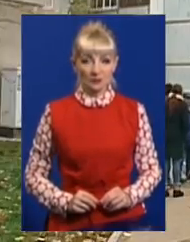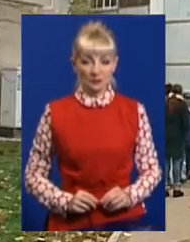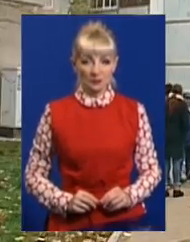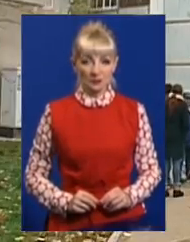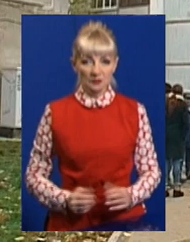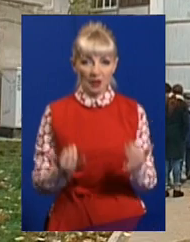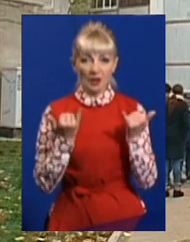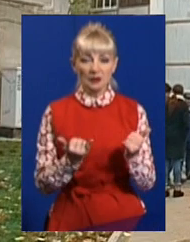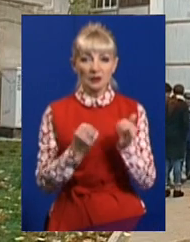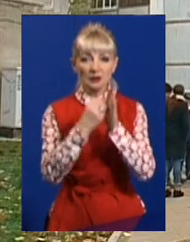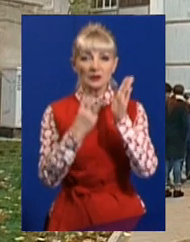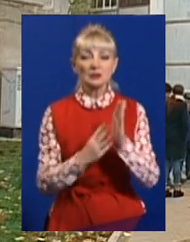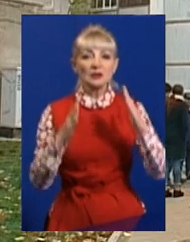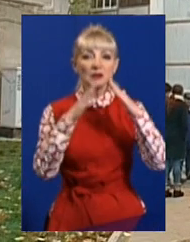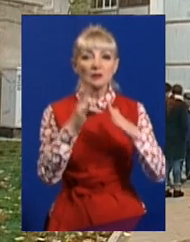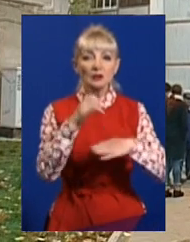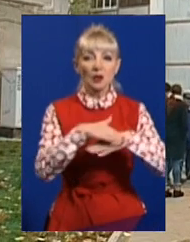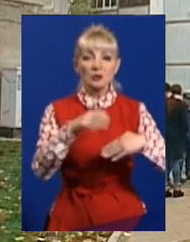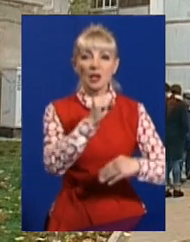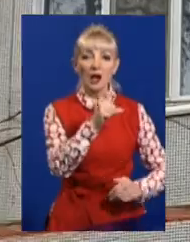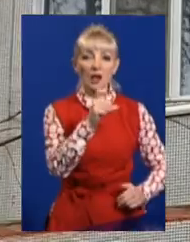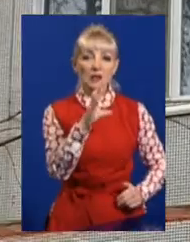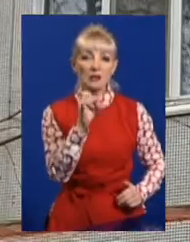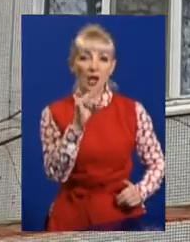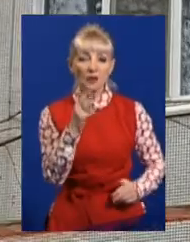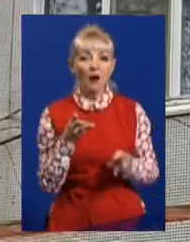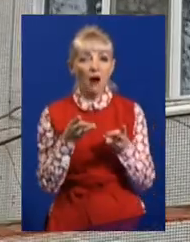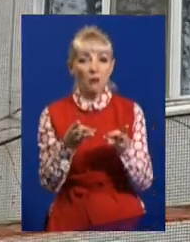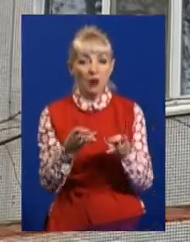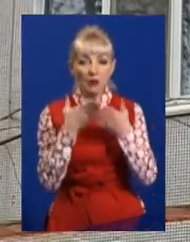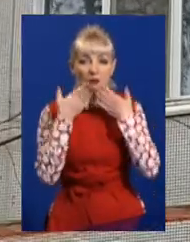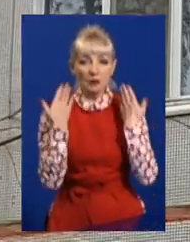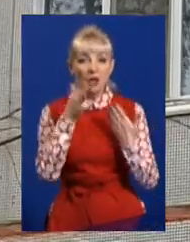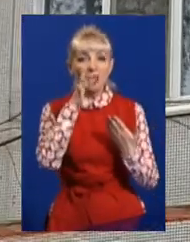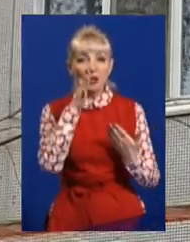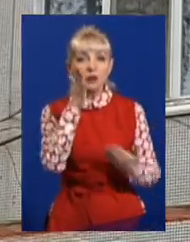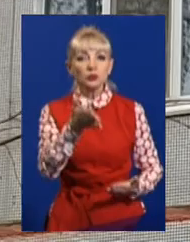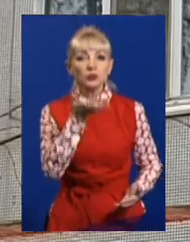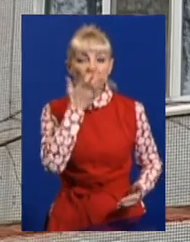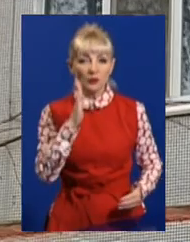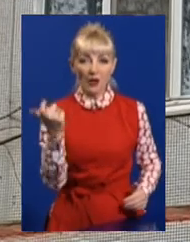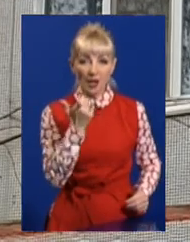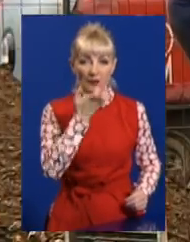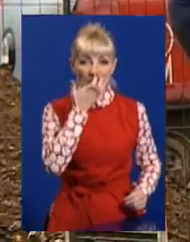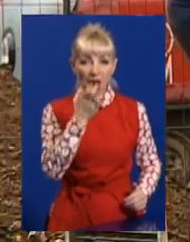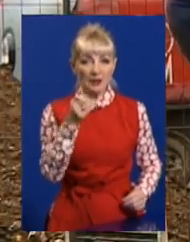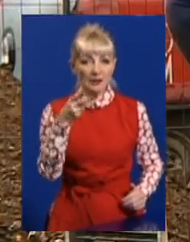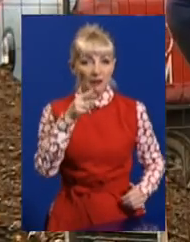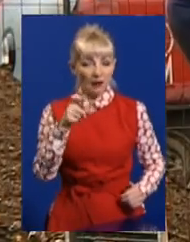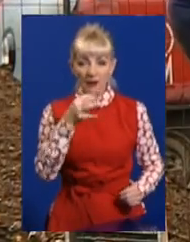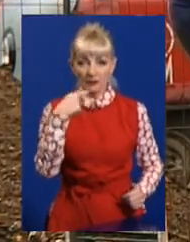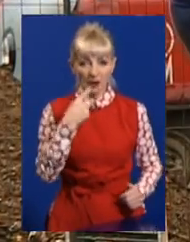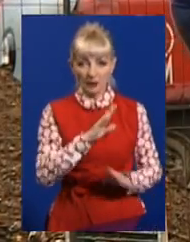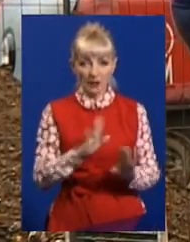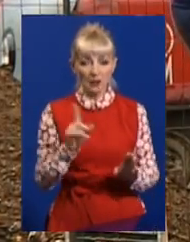Нині у 18 будинках на вулиці Ахсарова опалення немає. Коли дадуть тепло, у харківських теплових мережах не кажуть.